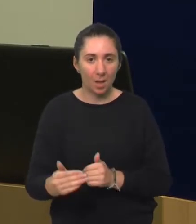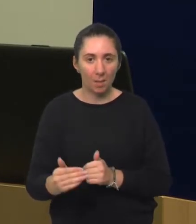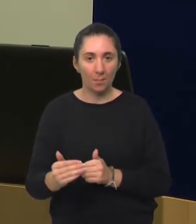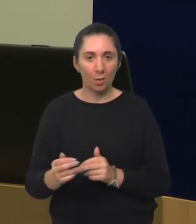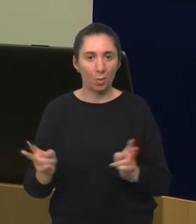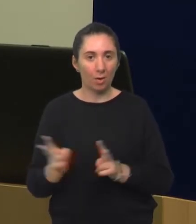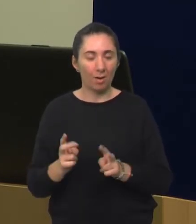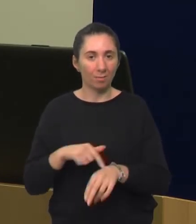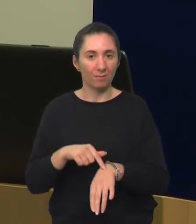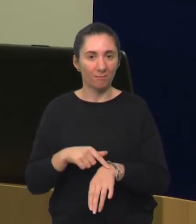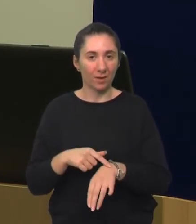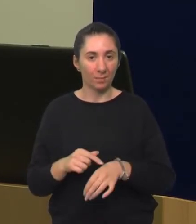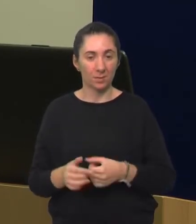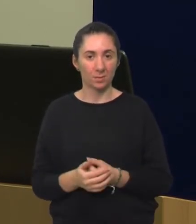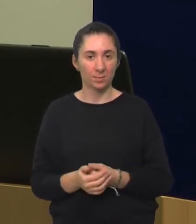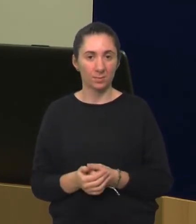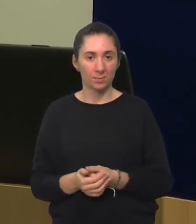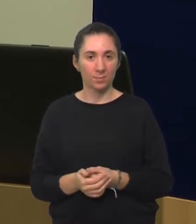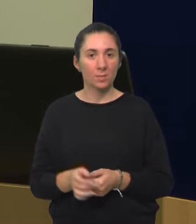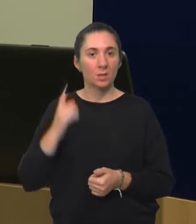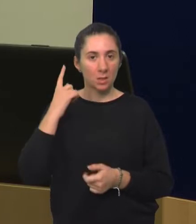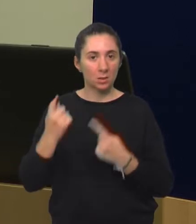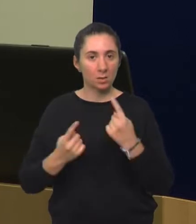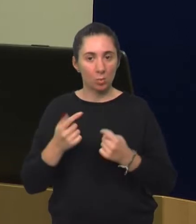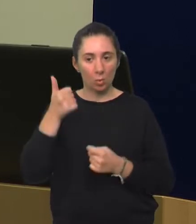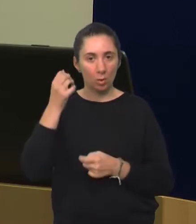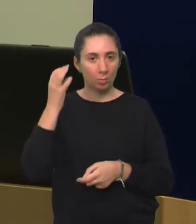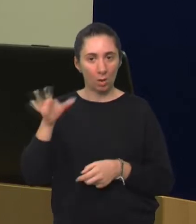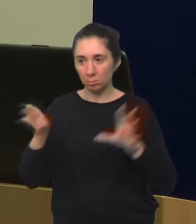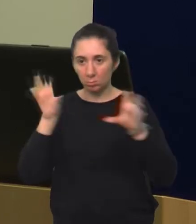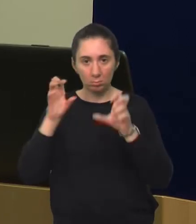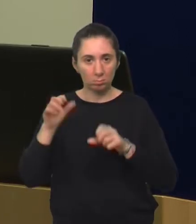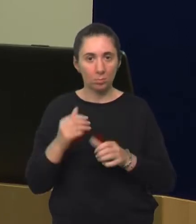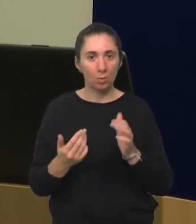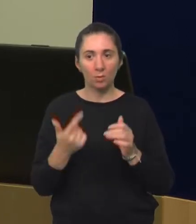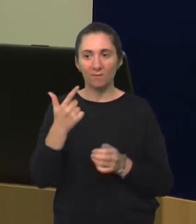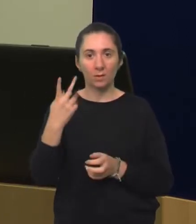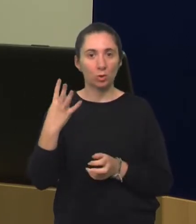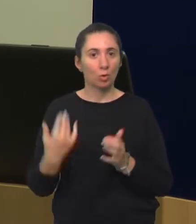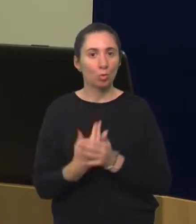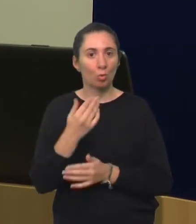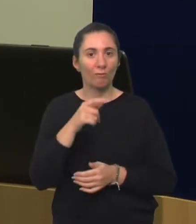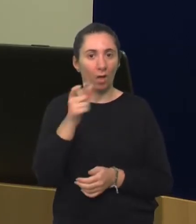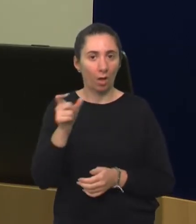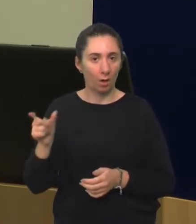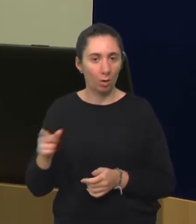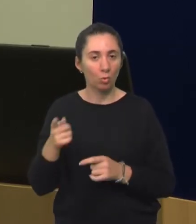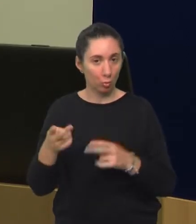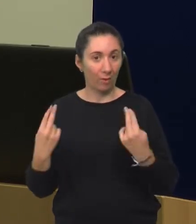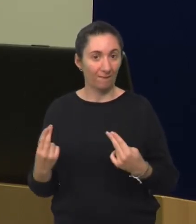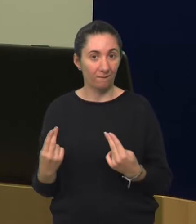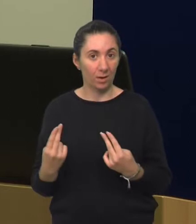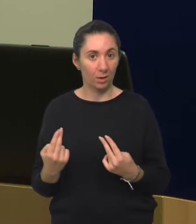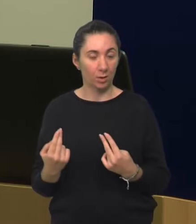odnosno napredak u vrlo kratkom vremeskom periodu, gdje doslovno se zna dogoditi u jednom danu već usvoje par novih riječi. To je jako važno, jer da bi